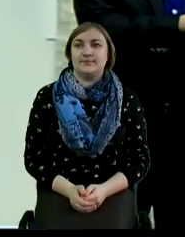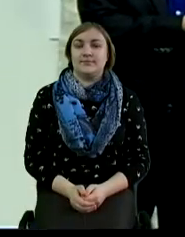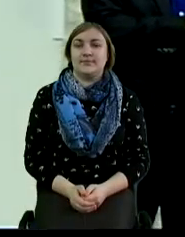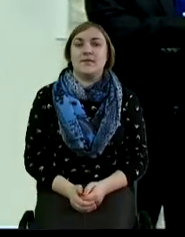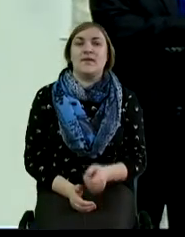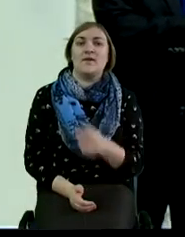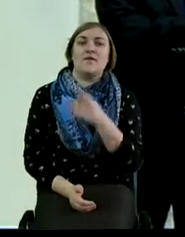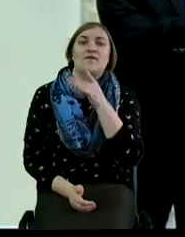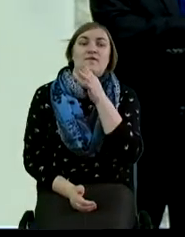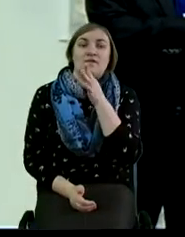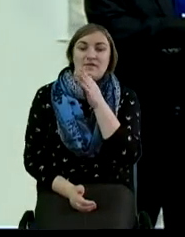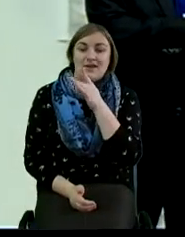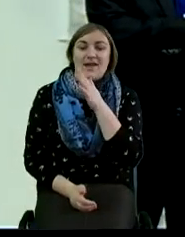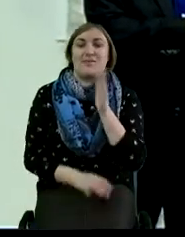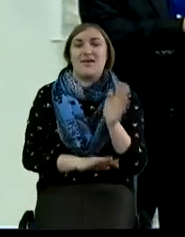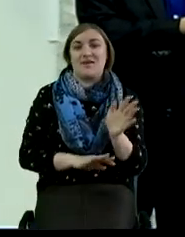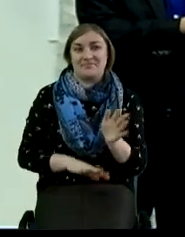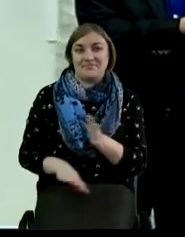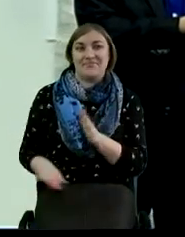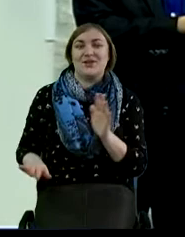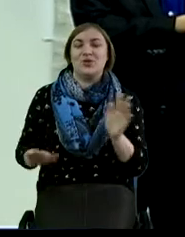Время идет, да,